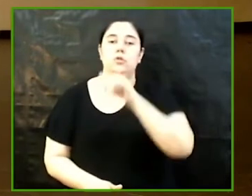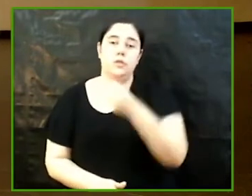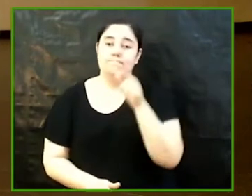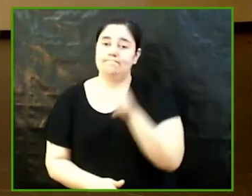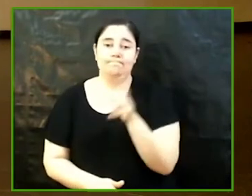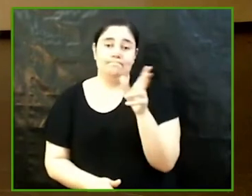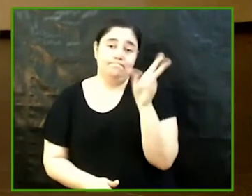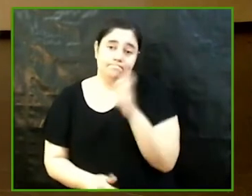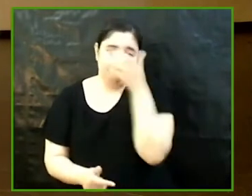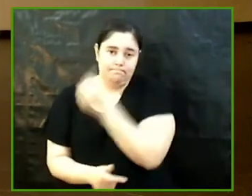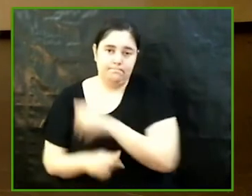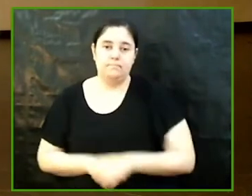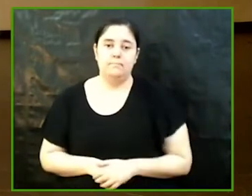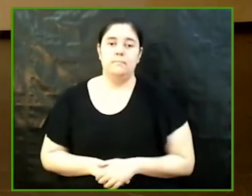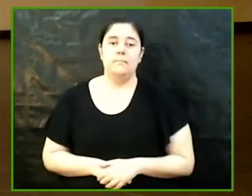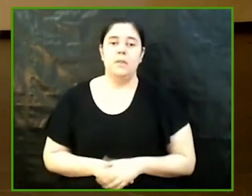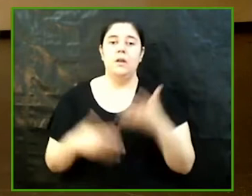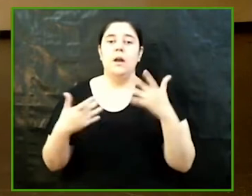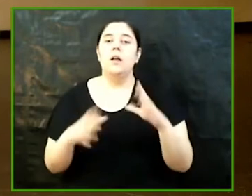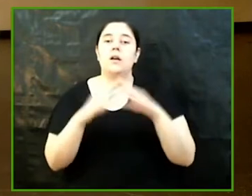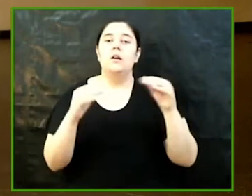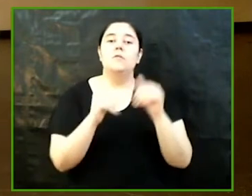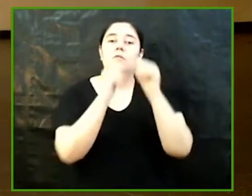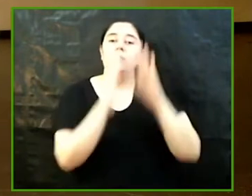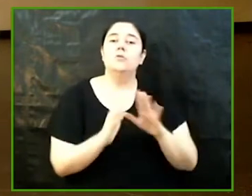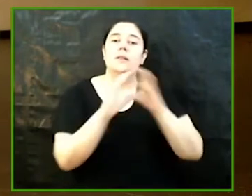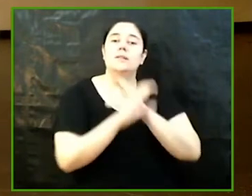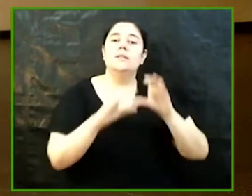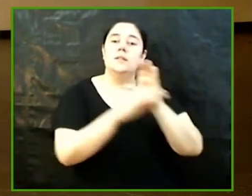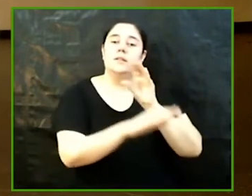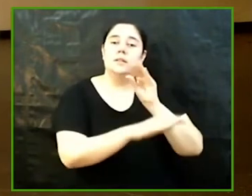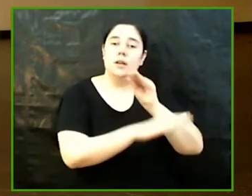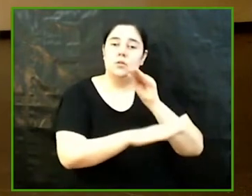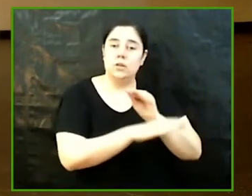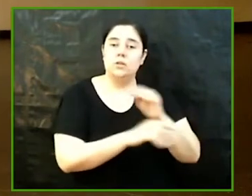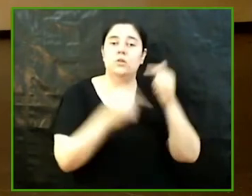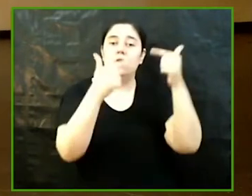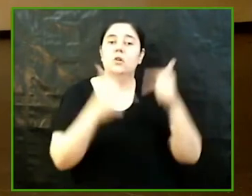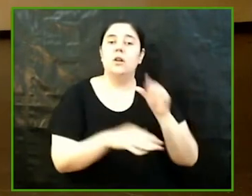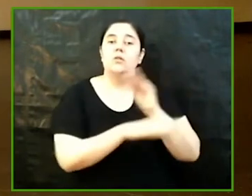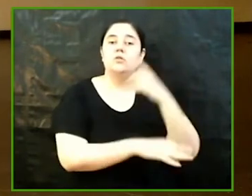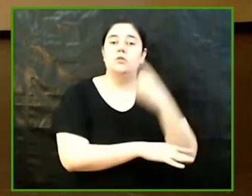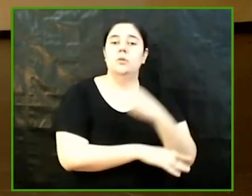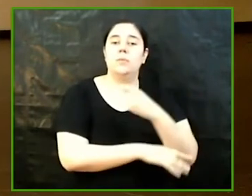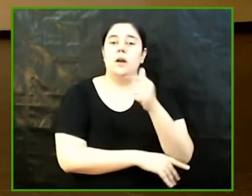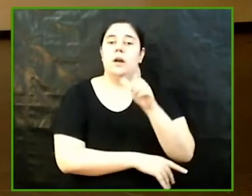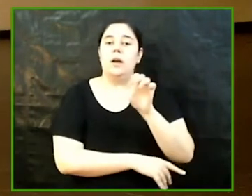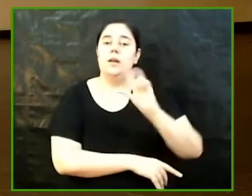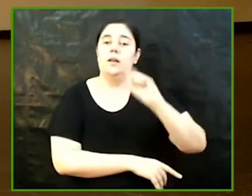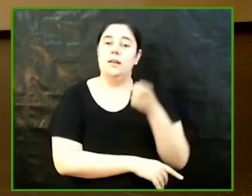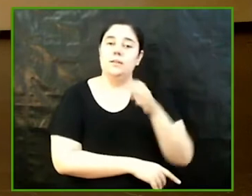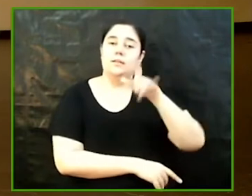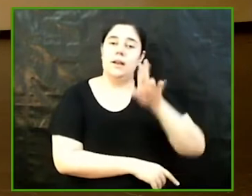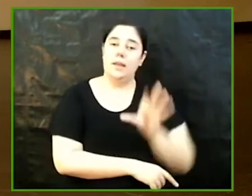Passem ara a la Facultat de Ciències de l'Educació El grau en Educació Primària Àlex Reyes Castillo La